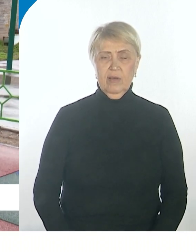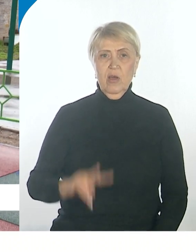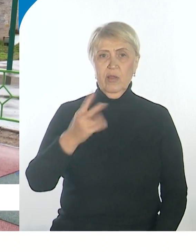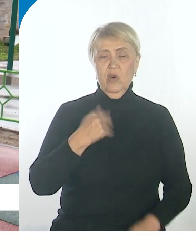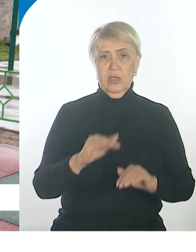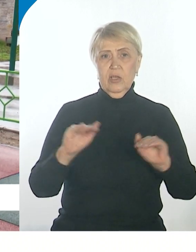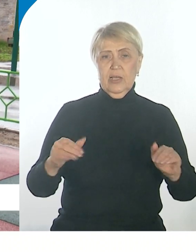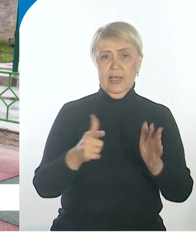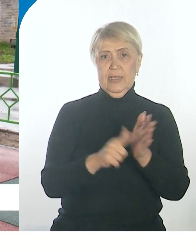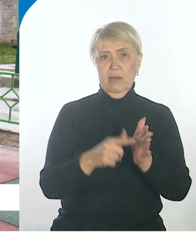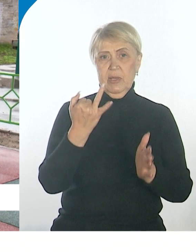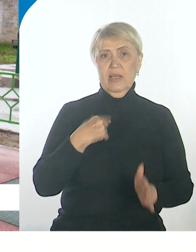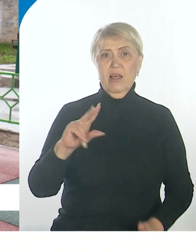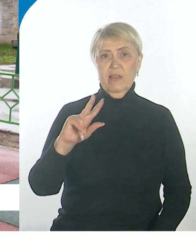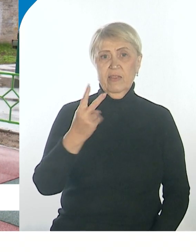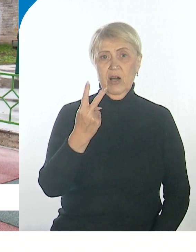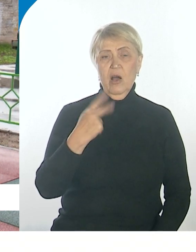Семь и вот два года.